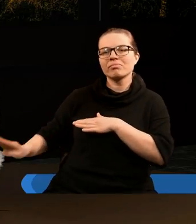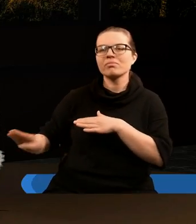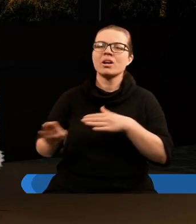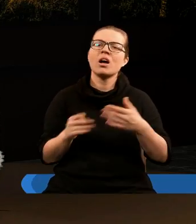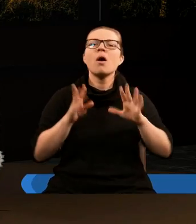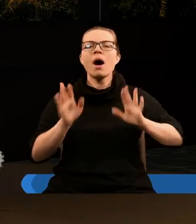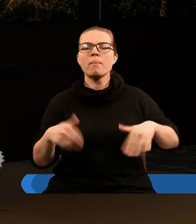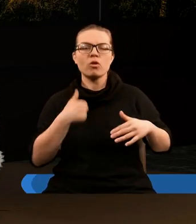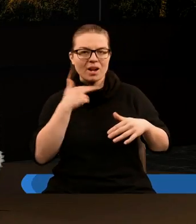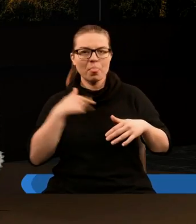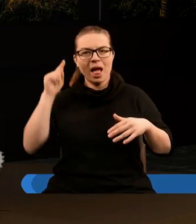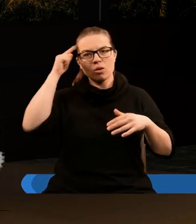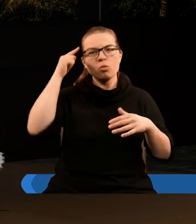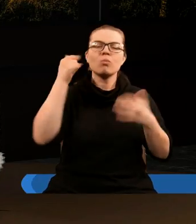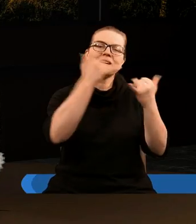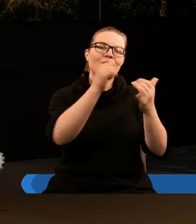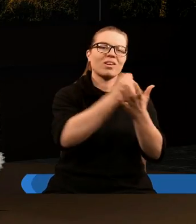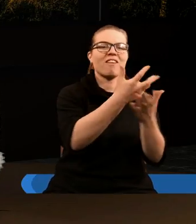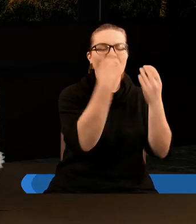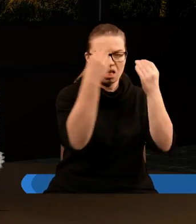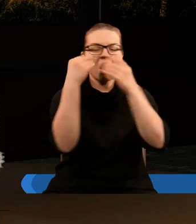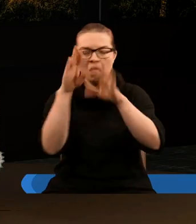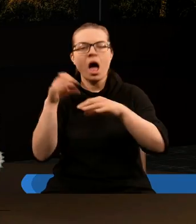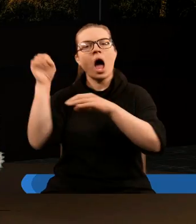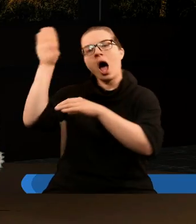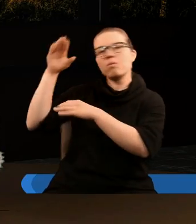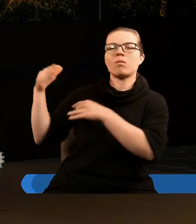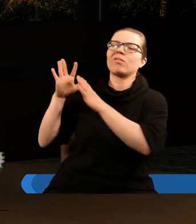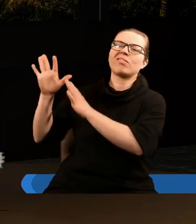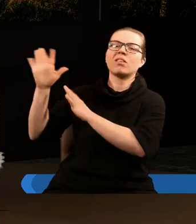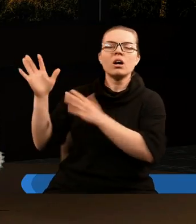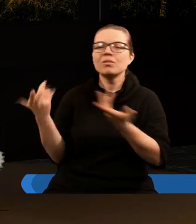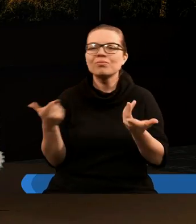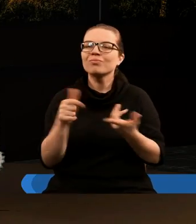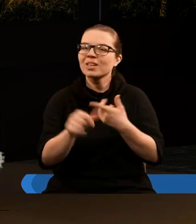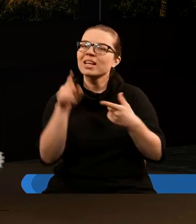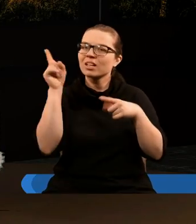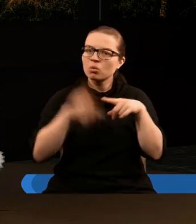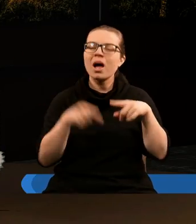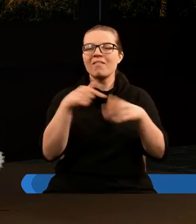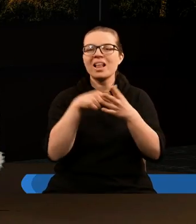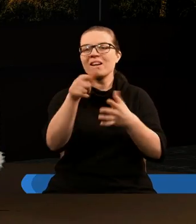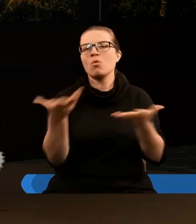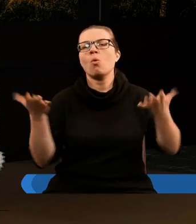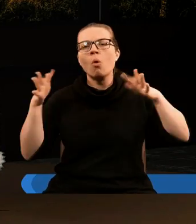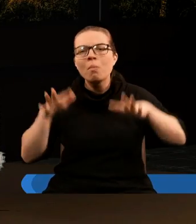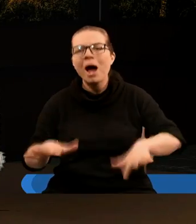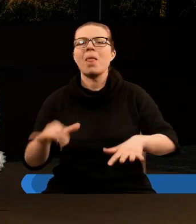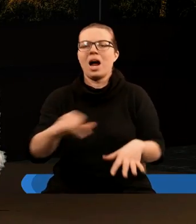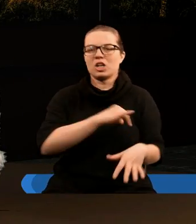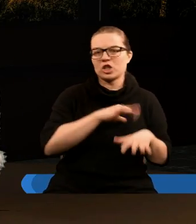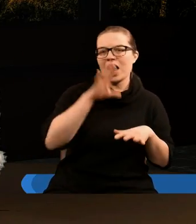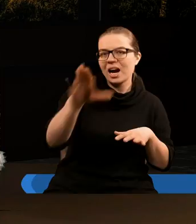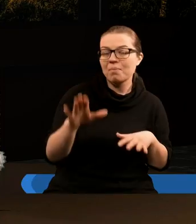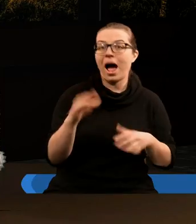nasz umysł zaprzątały inne sprawy, kiedy nie trzymamy się Boga dostatecznie blisko, to właśnie wtedy upadamy, wtedy popadamy w grzech.